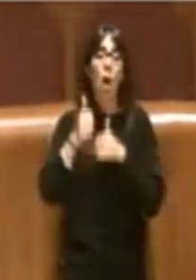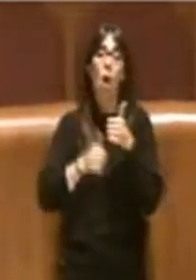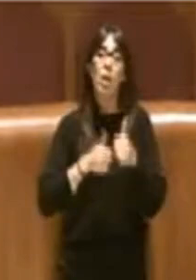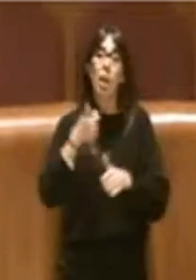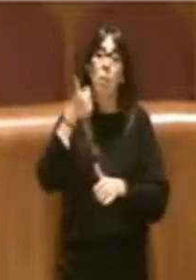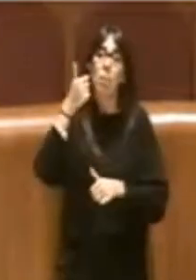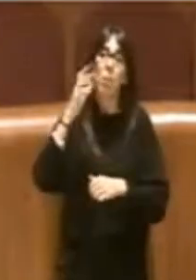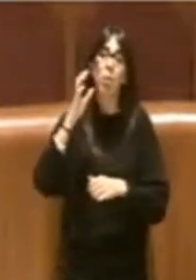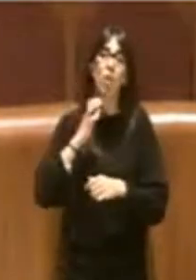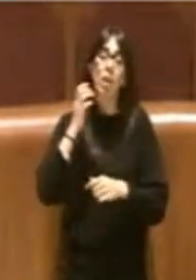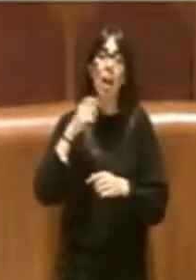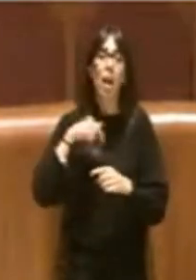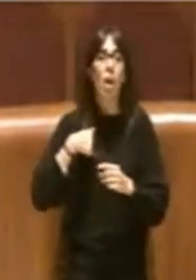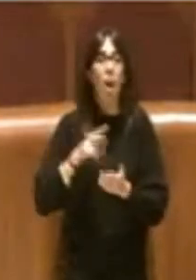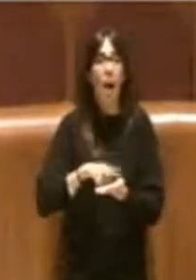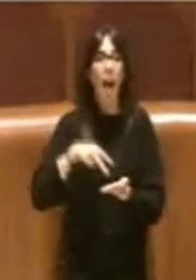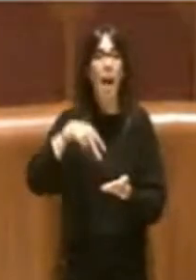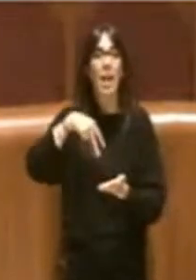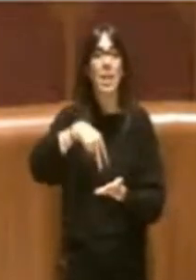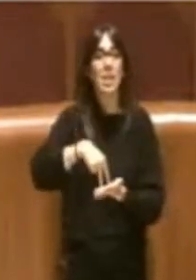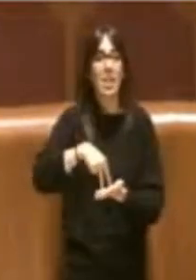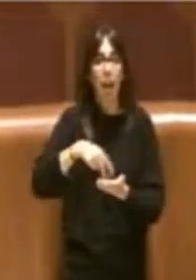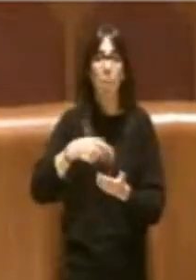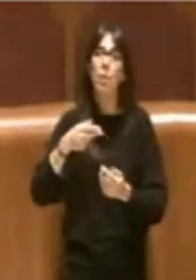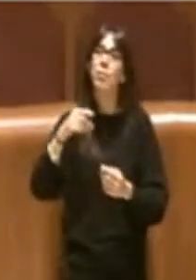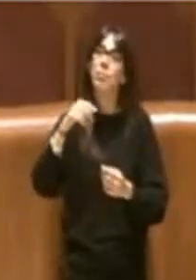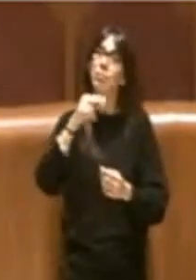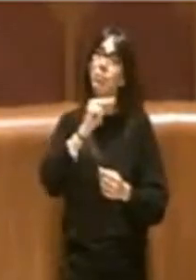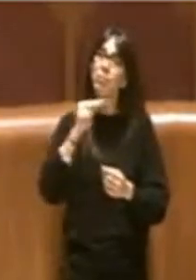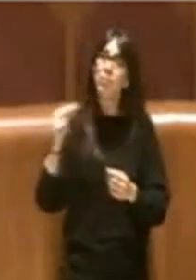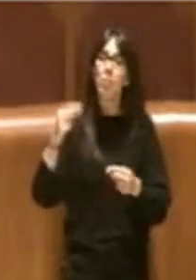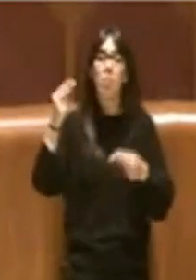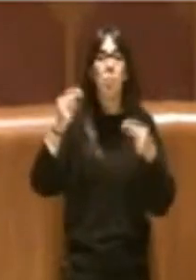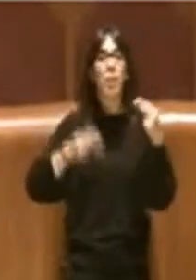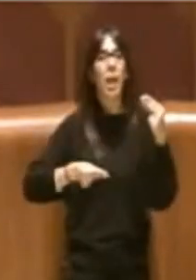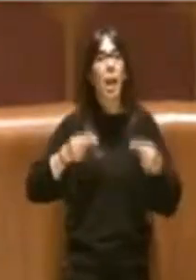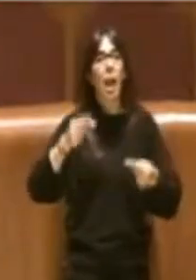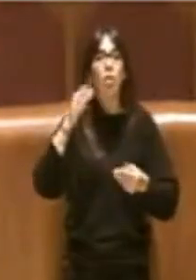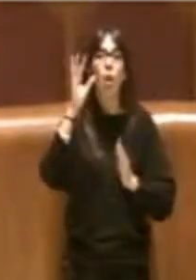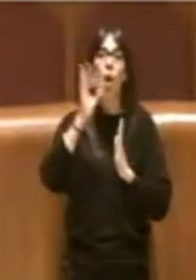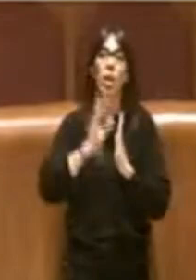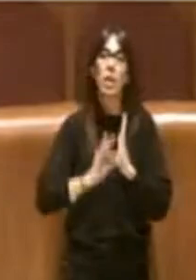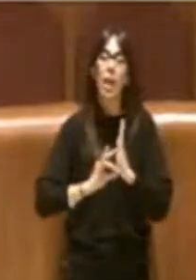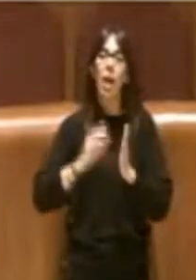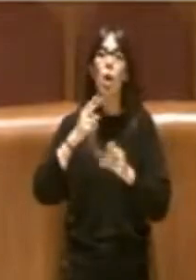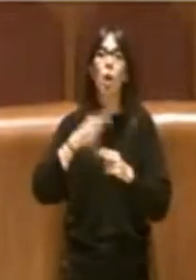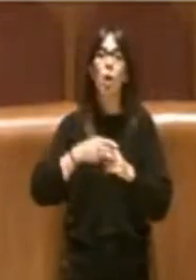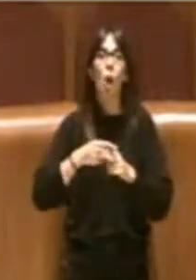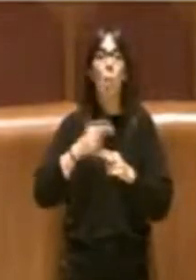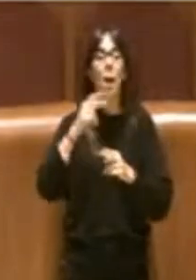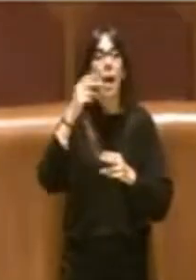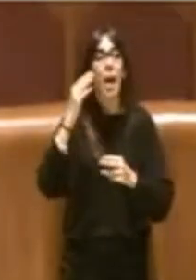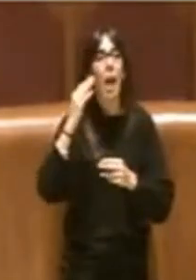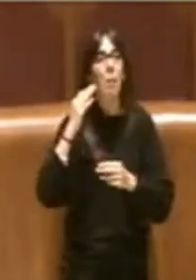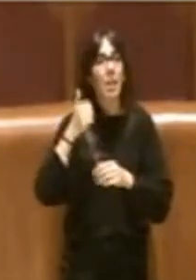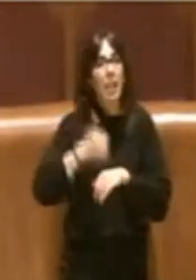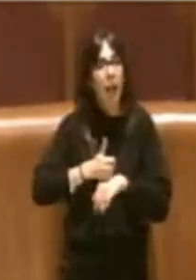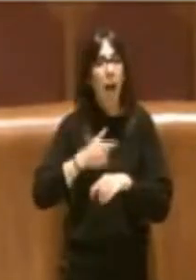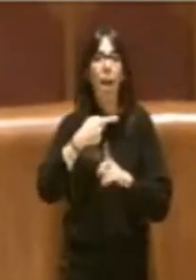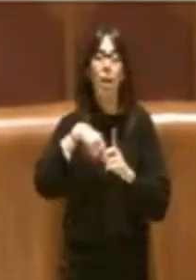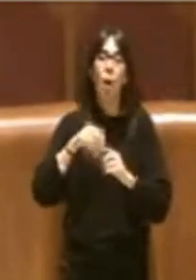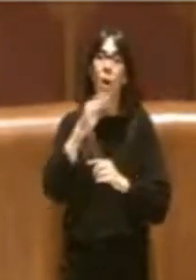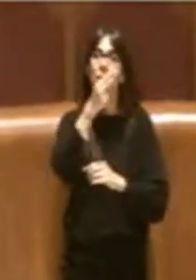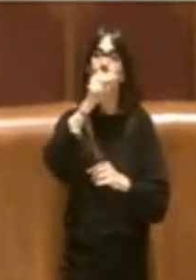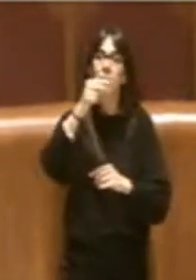alziamo e segniamo meno duecento milioni sulla gestione del bilancio ordinario di Roma Capitale perché dobbiamo pagare questi debiti come si